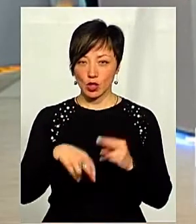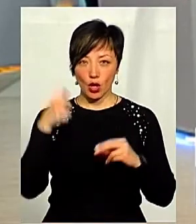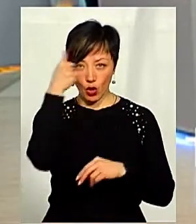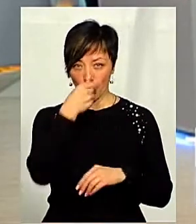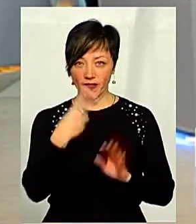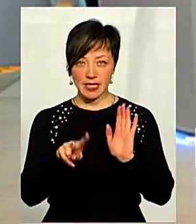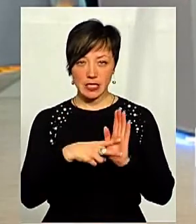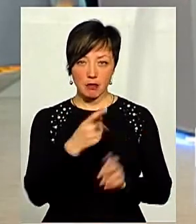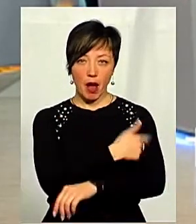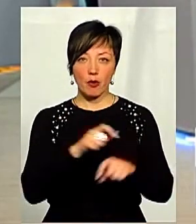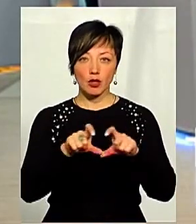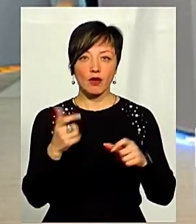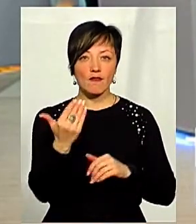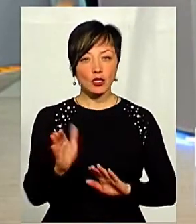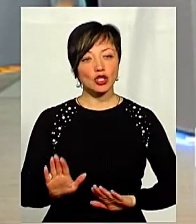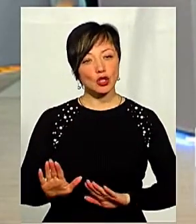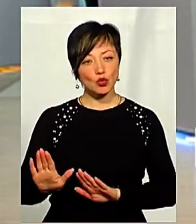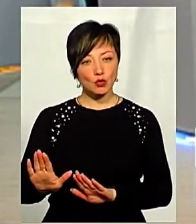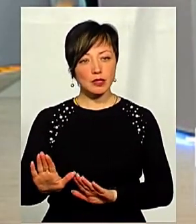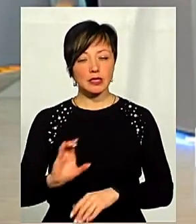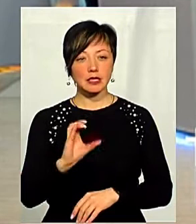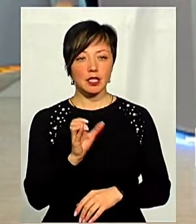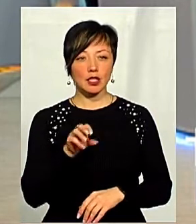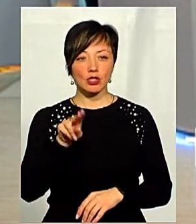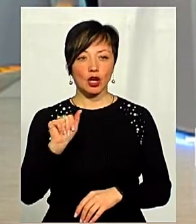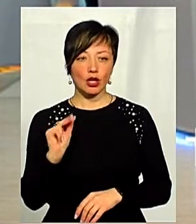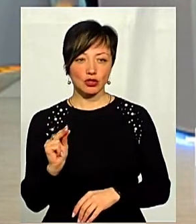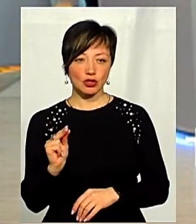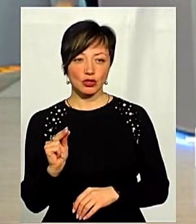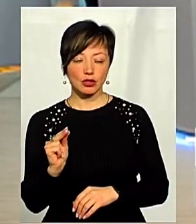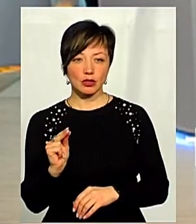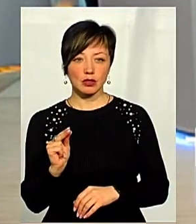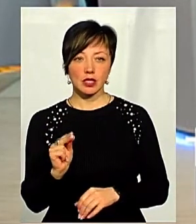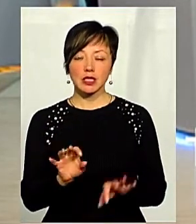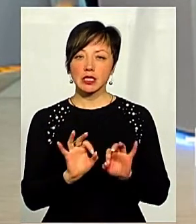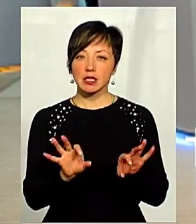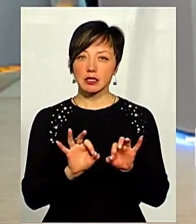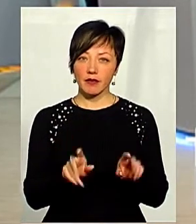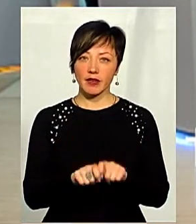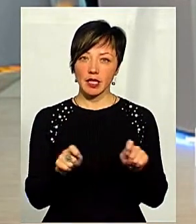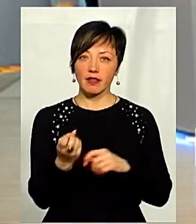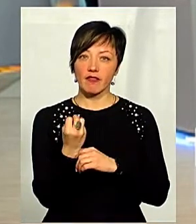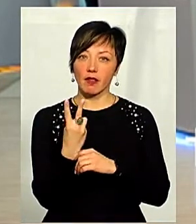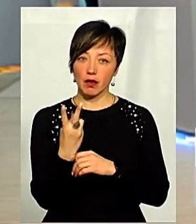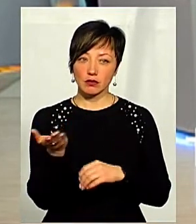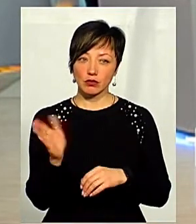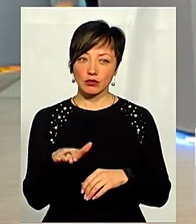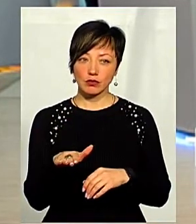відкрити 27 амбулаторій, ваш заступник Сергій Ткач, колезі Нелі Шпулак сказав, що відкрились 12